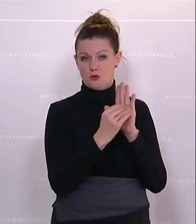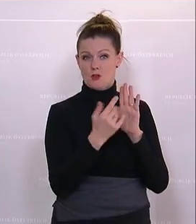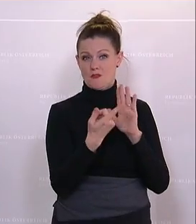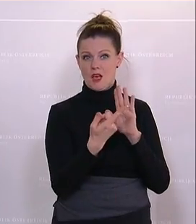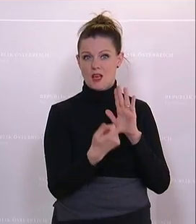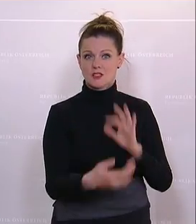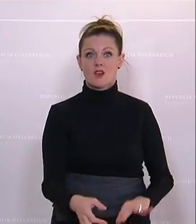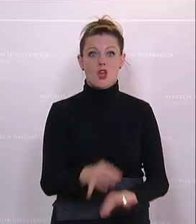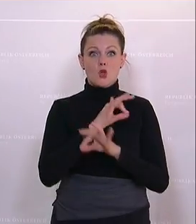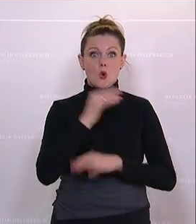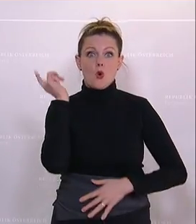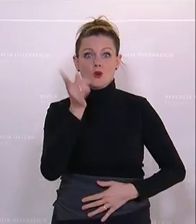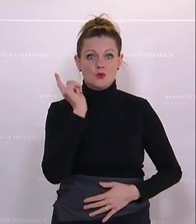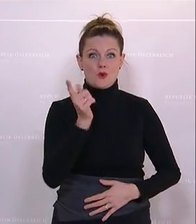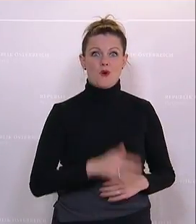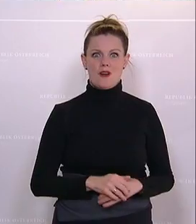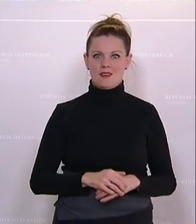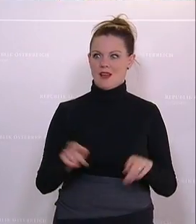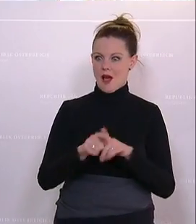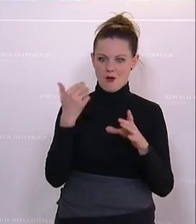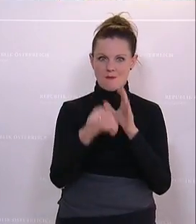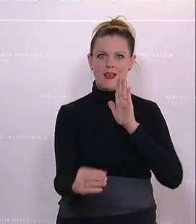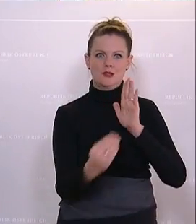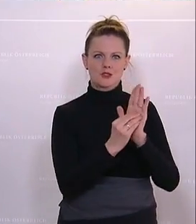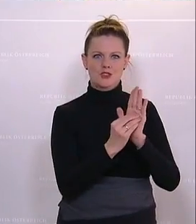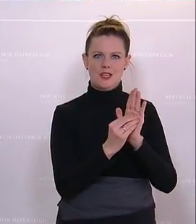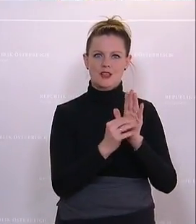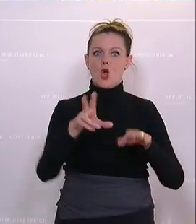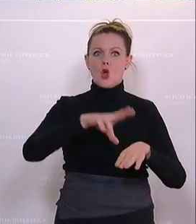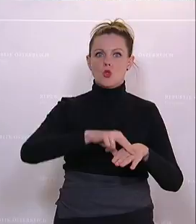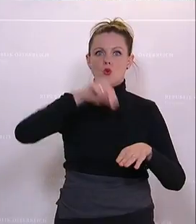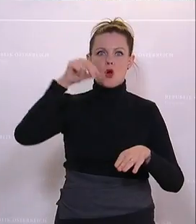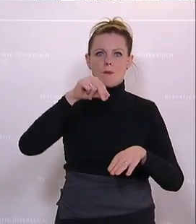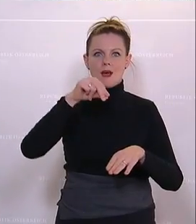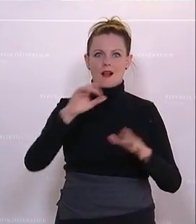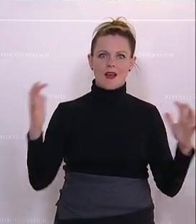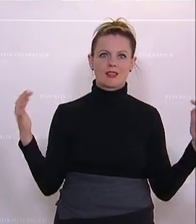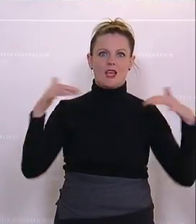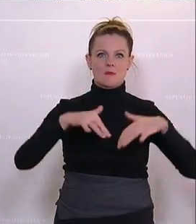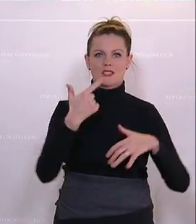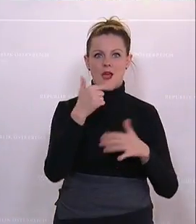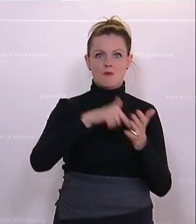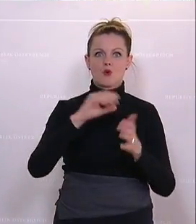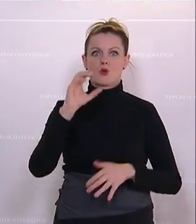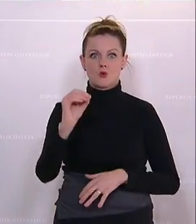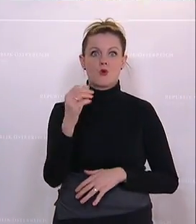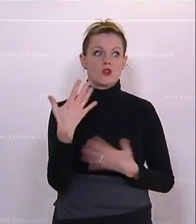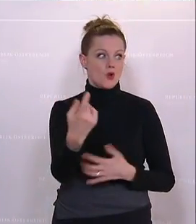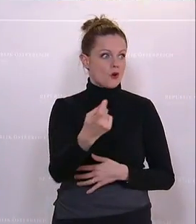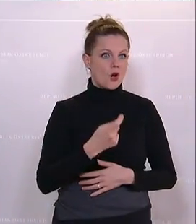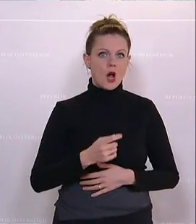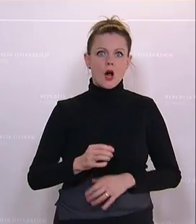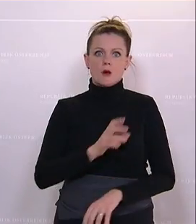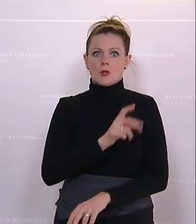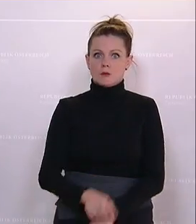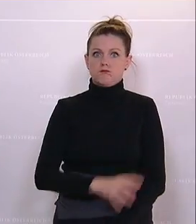mit dem Tod bedroht werden, wenn in diesen Mails gesagt wird, Nürnberger Tribunal 2.0, vor den werden wir gestellt, meine Damen und Herren. Dann